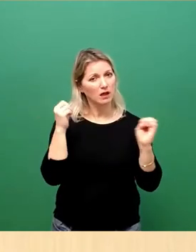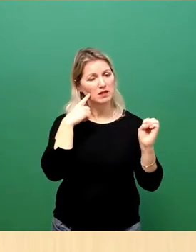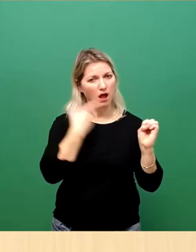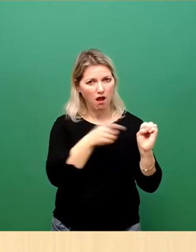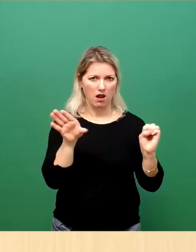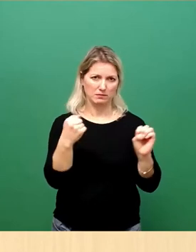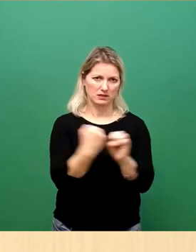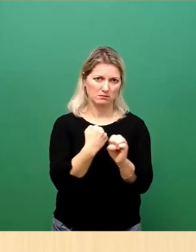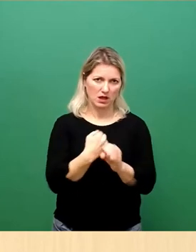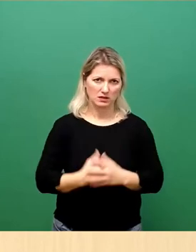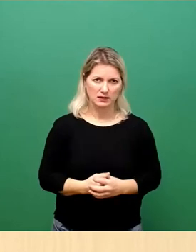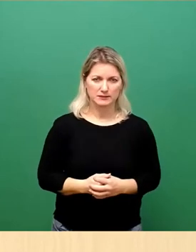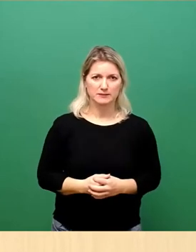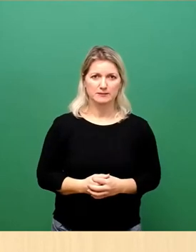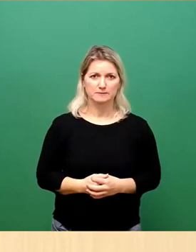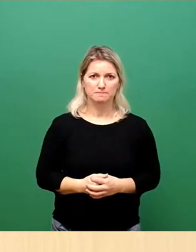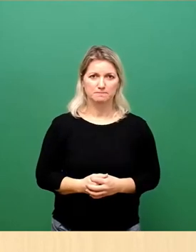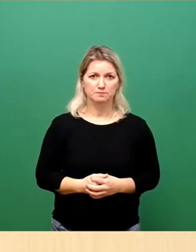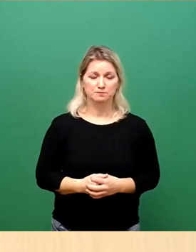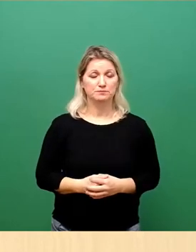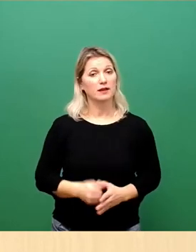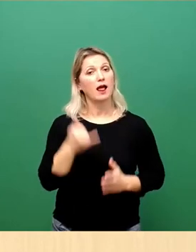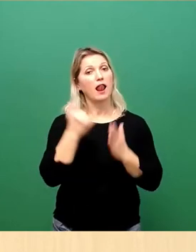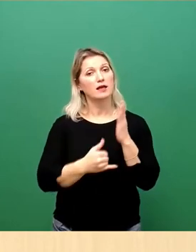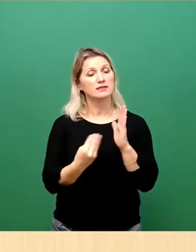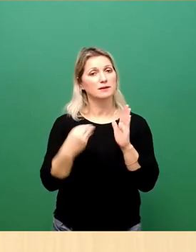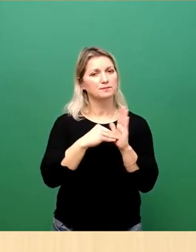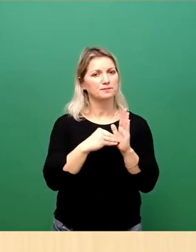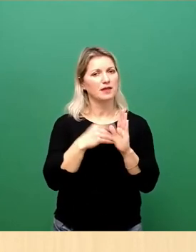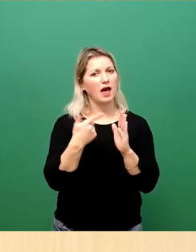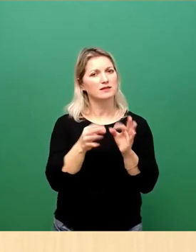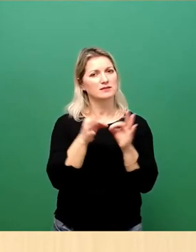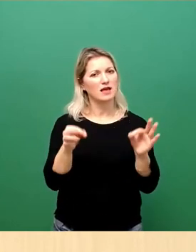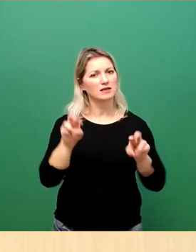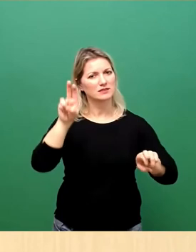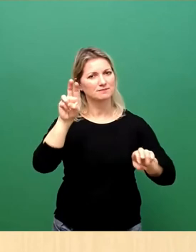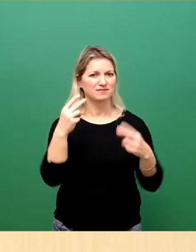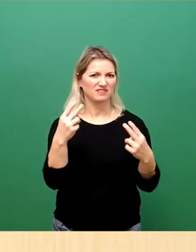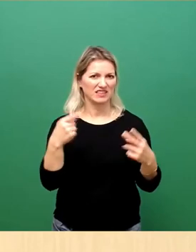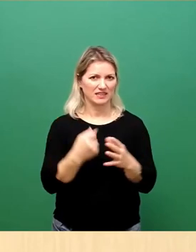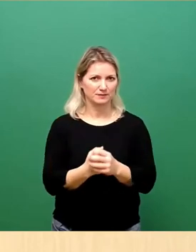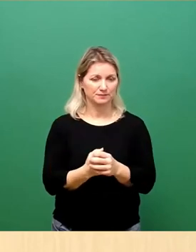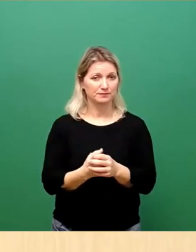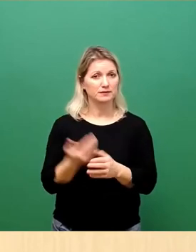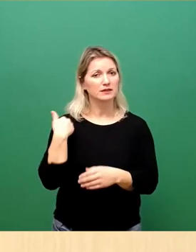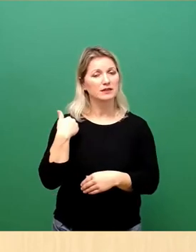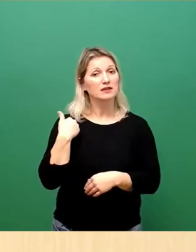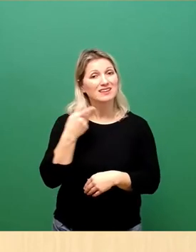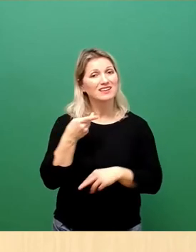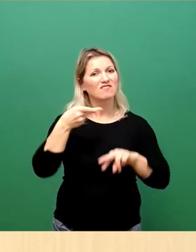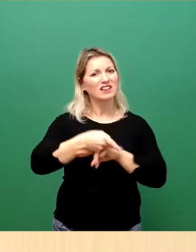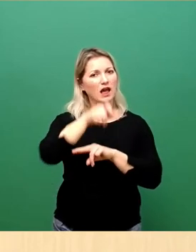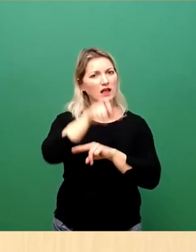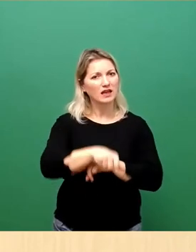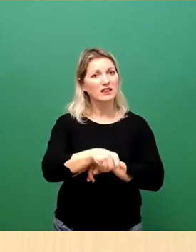Abschließend will ich mit einem wichtigen Satz, den die Vertreterin der ukrainischen Gemeinschaft, Frau Natalia Bock,